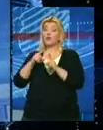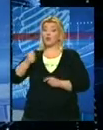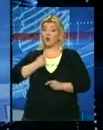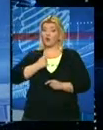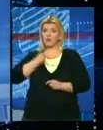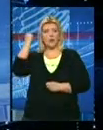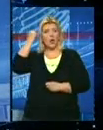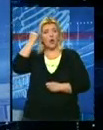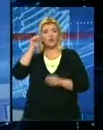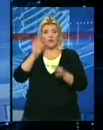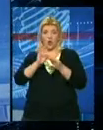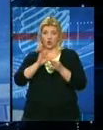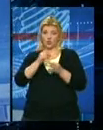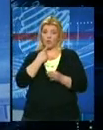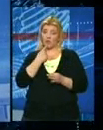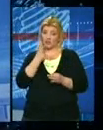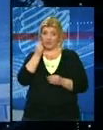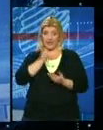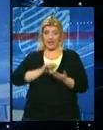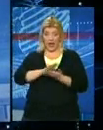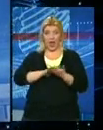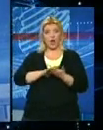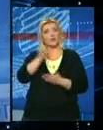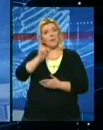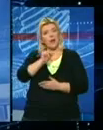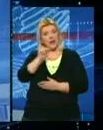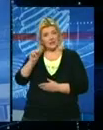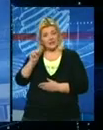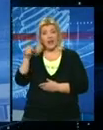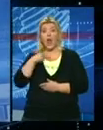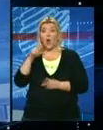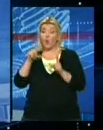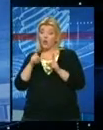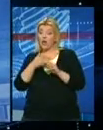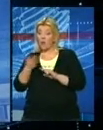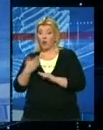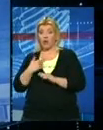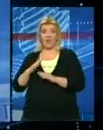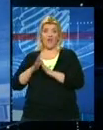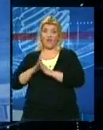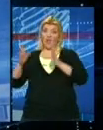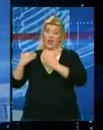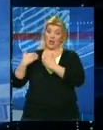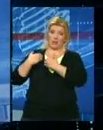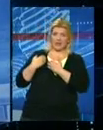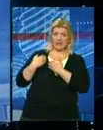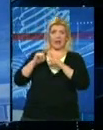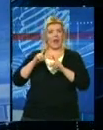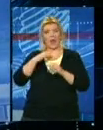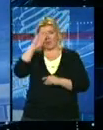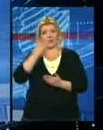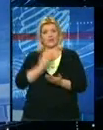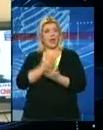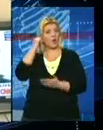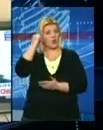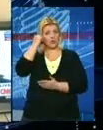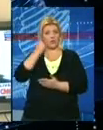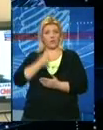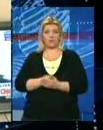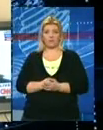vojnici na Kosovu čuvaju srpski narod i manastire i da Ukrajina i pored velikiš pritisaka nije priznala Kosovo.